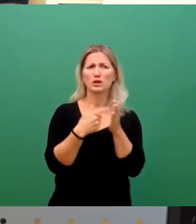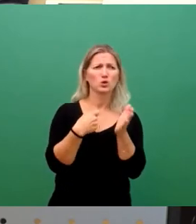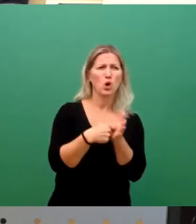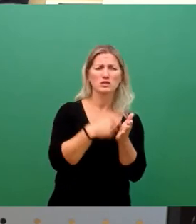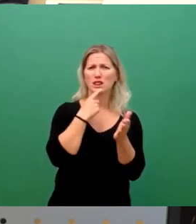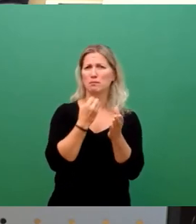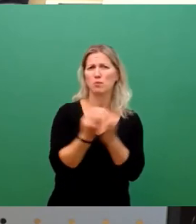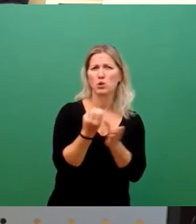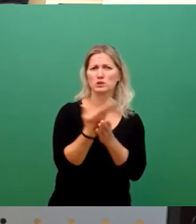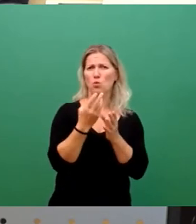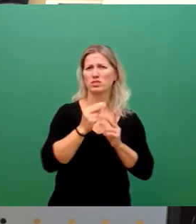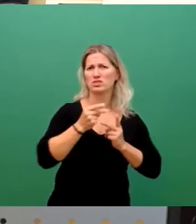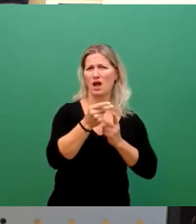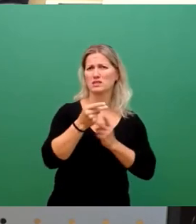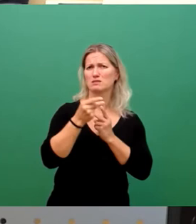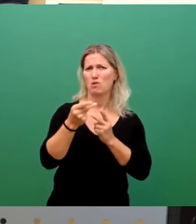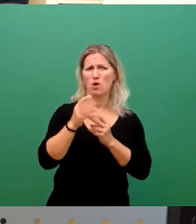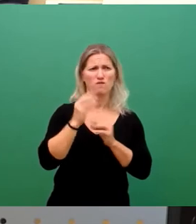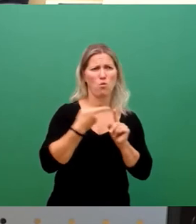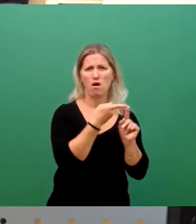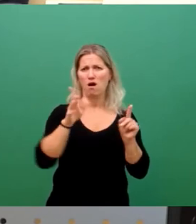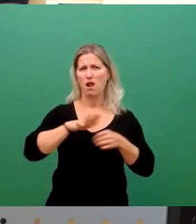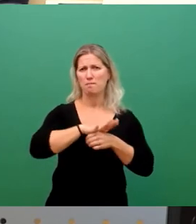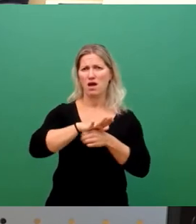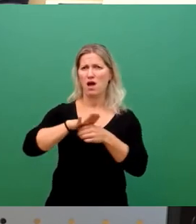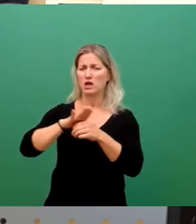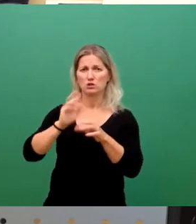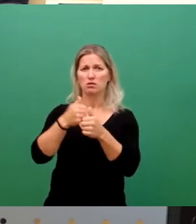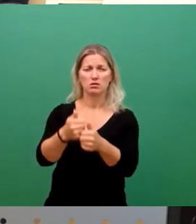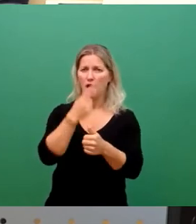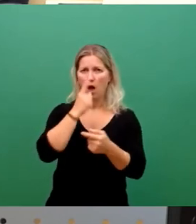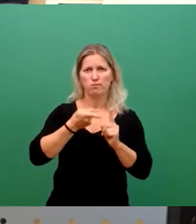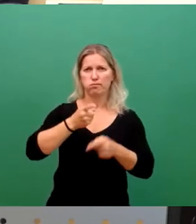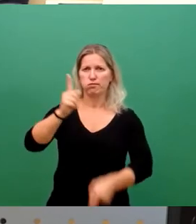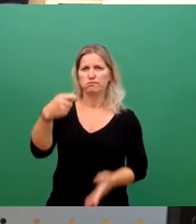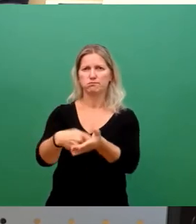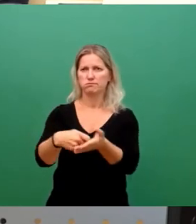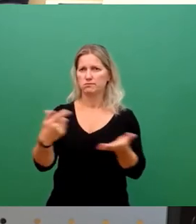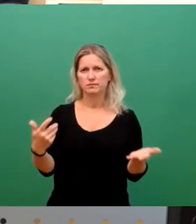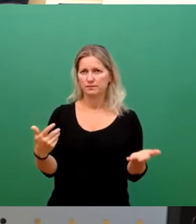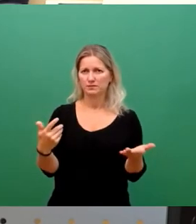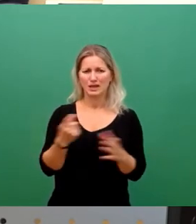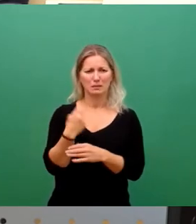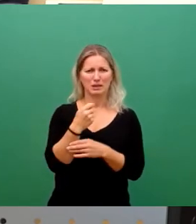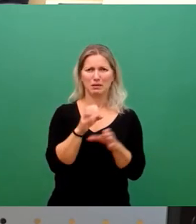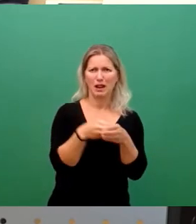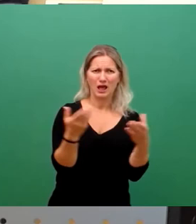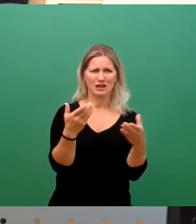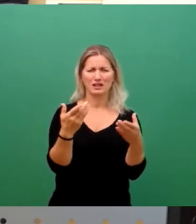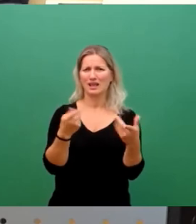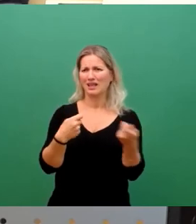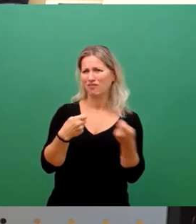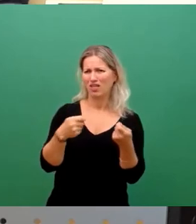etc. in allen Bereichen in der Folge steigen. Kleine Betriebe und auch Gewerbetreibende ohne